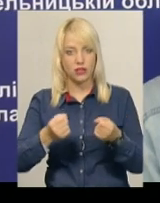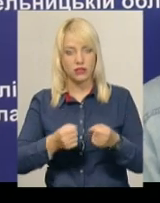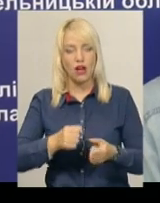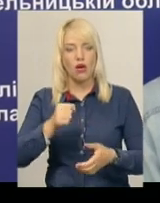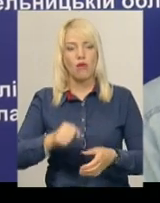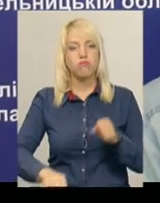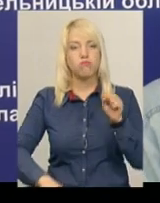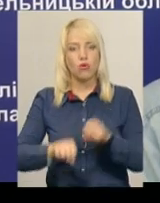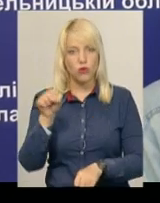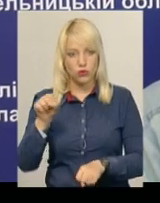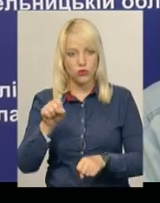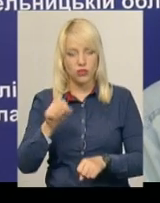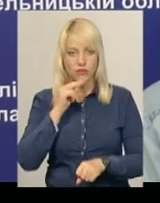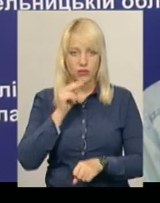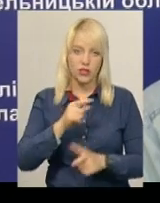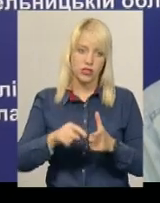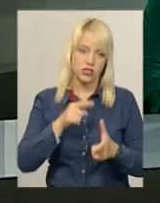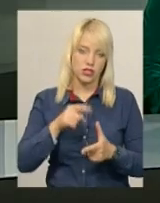порушення загиблим.